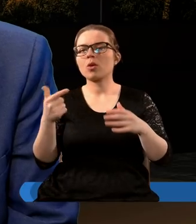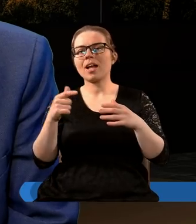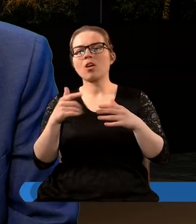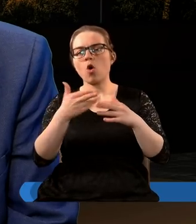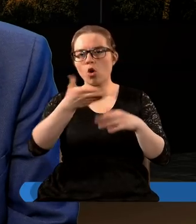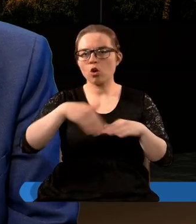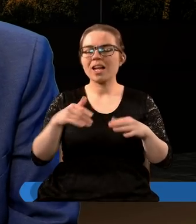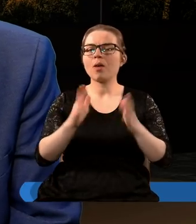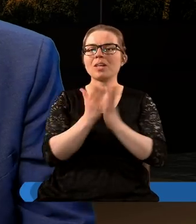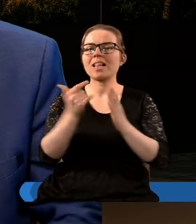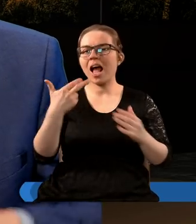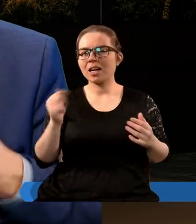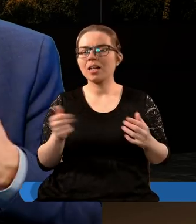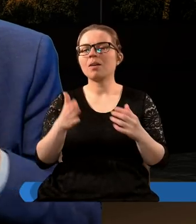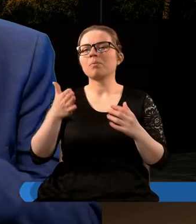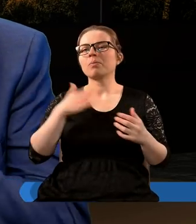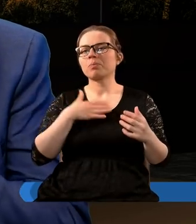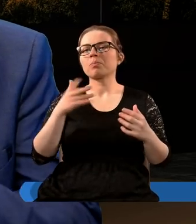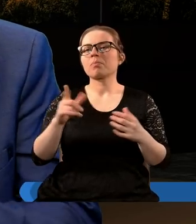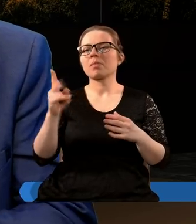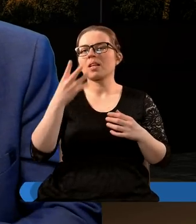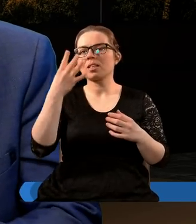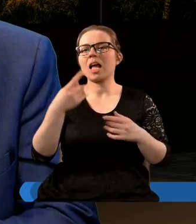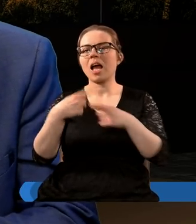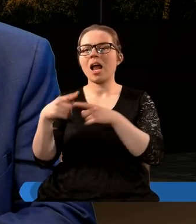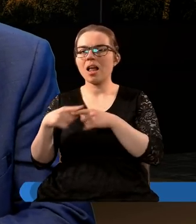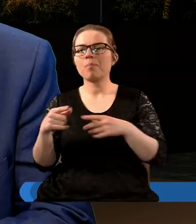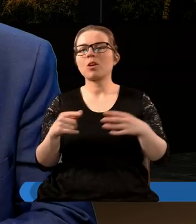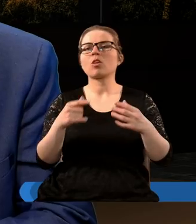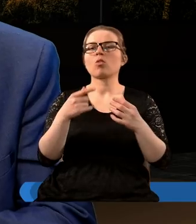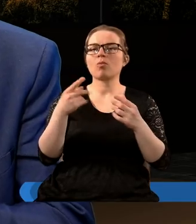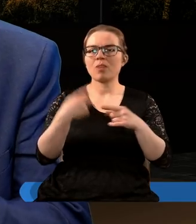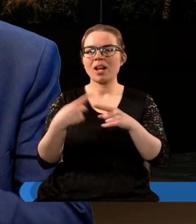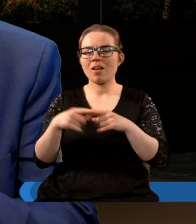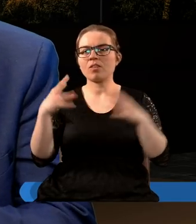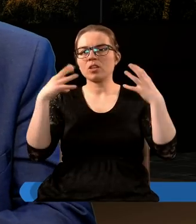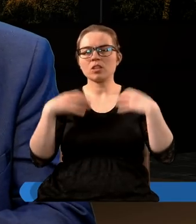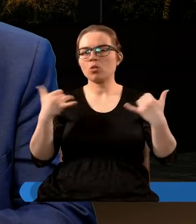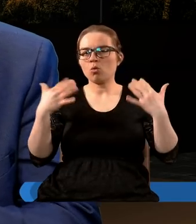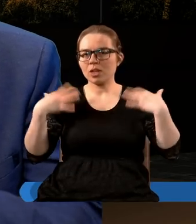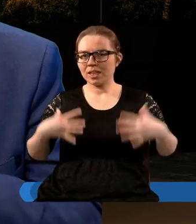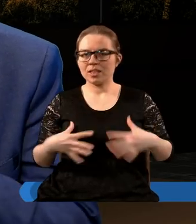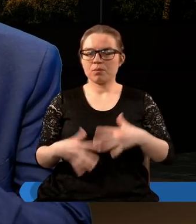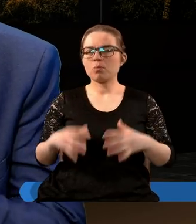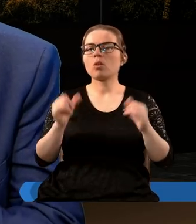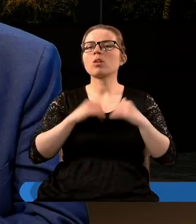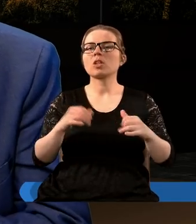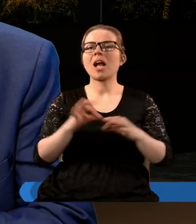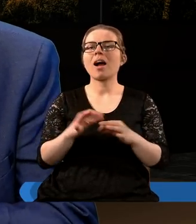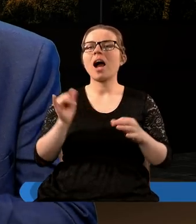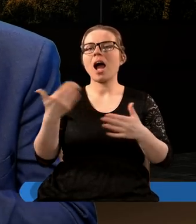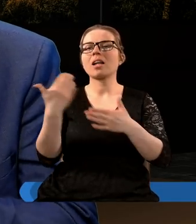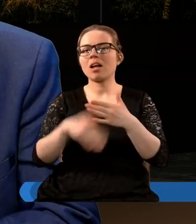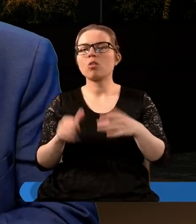rozdziału księgi Daniela gdzie mamy posąg złożony z czterech elementów metalowych prawda z czterech różnych metali a na